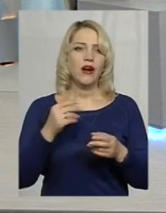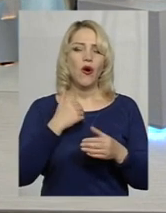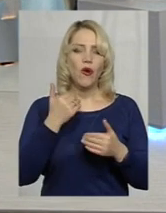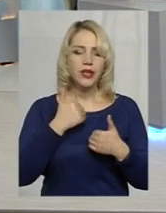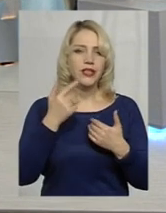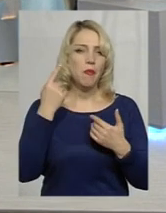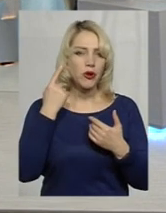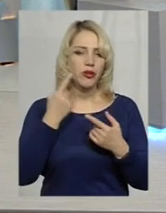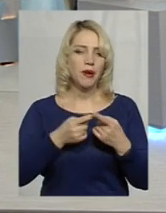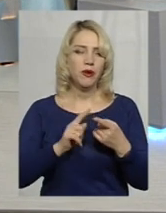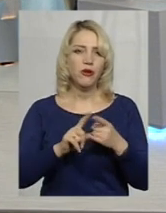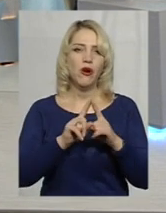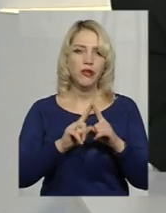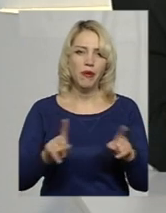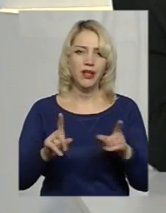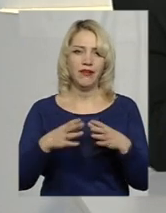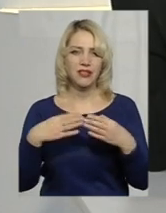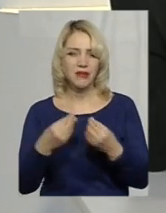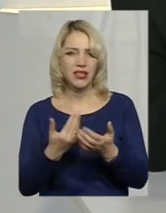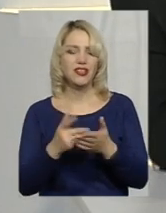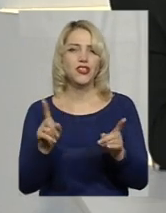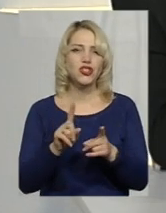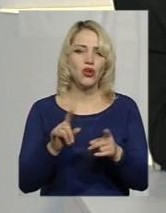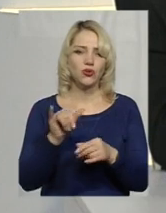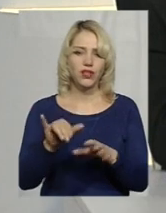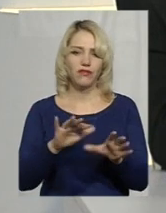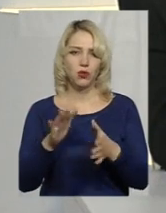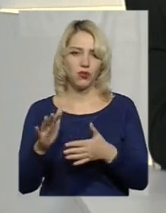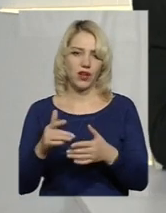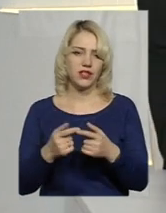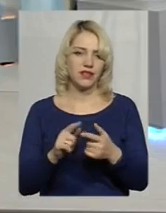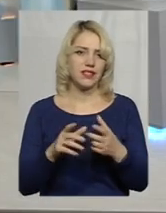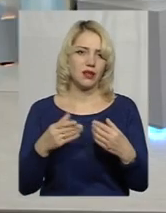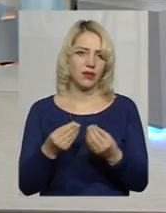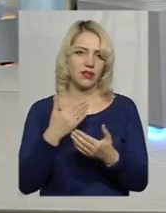Хочеться почути про особливість, що відбувається в цій родині?